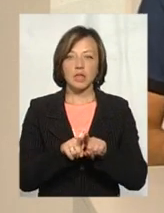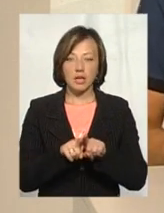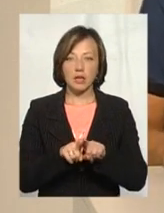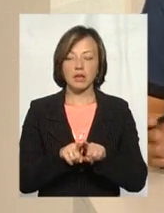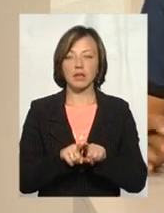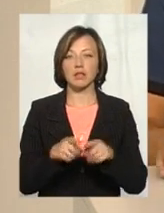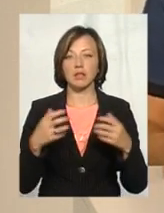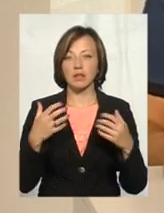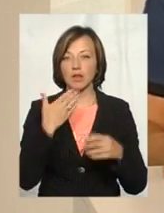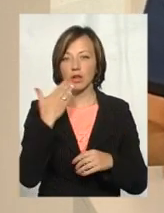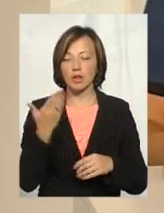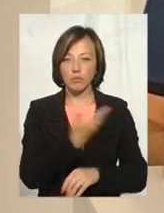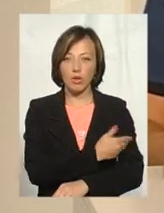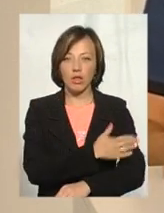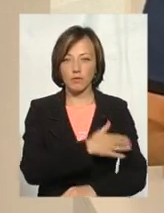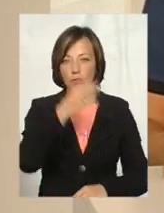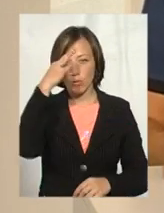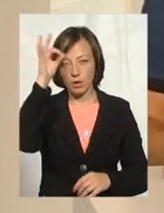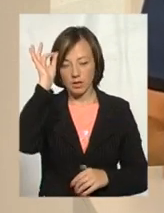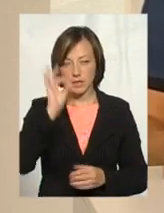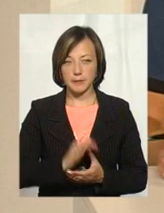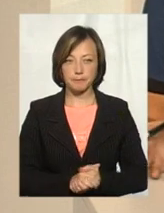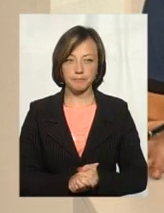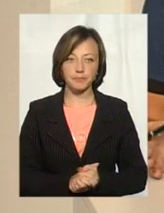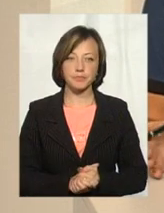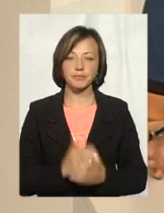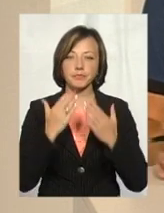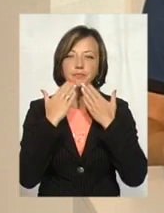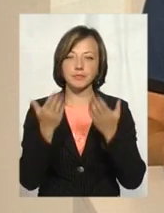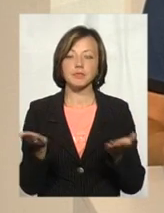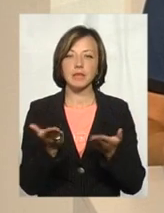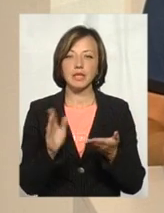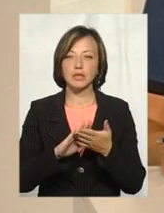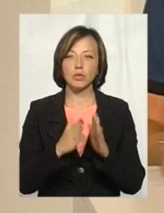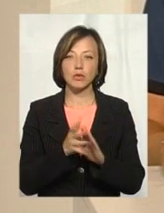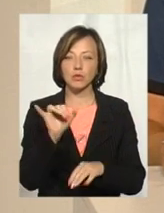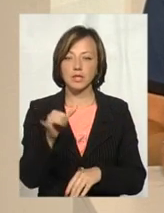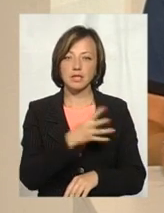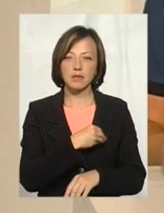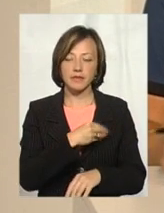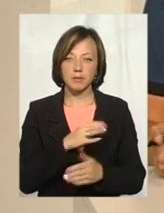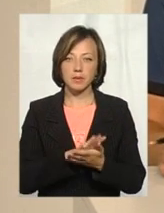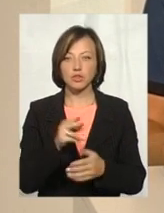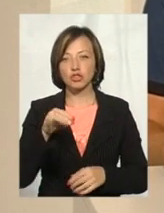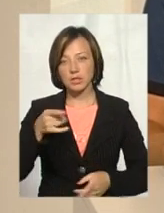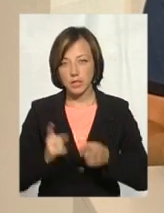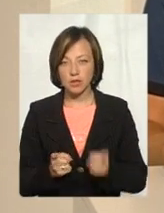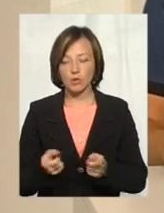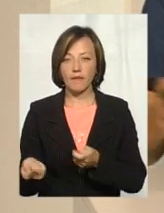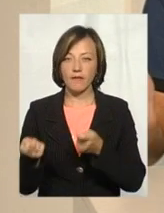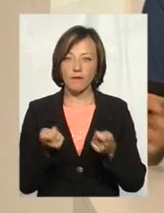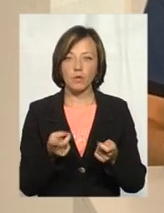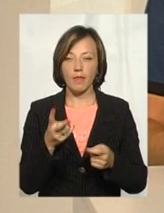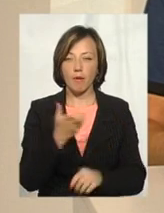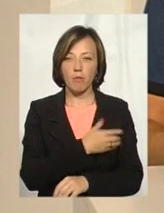Ірис Силаєв, речник полтавської поліції. І ми його запитаємо, яка ситуація в них саме з львівським сміттям, чи дійсно його вивозять